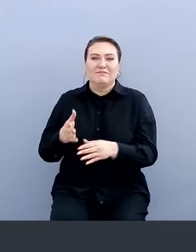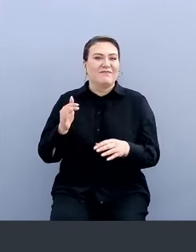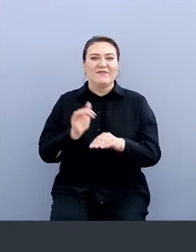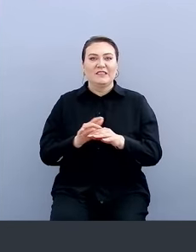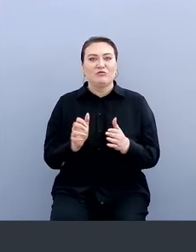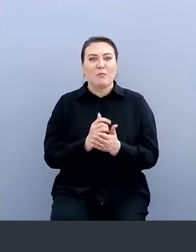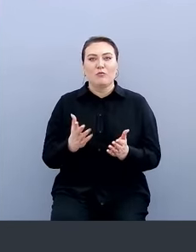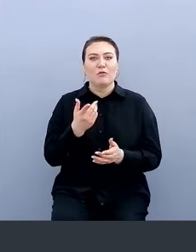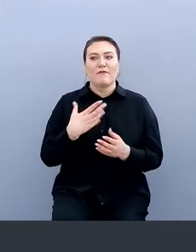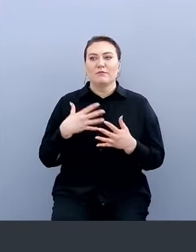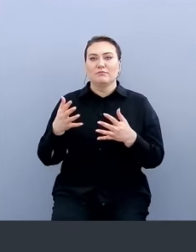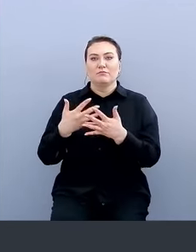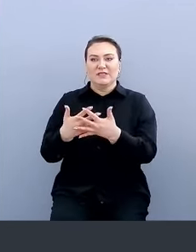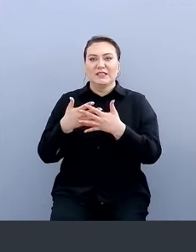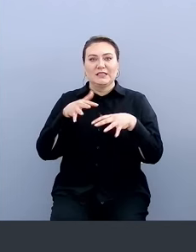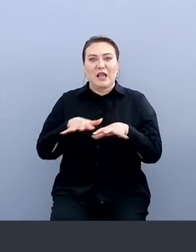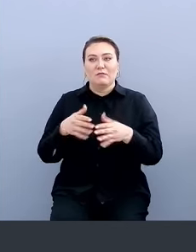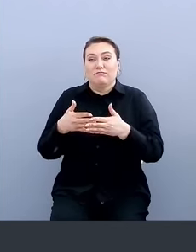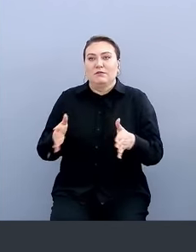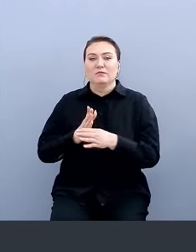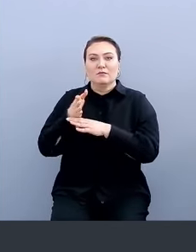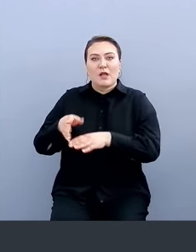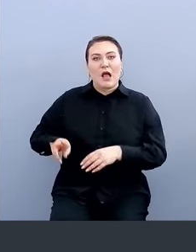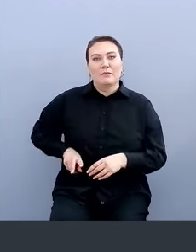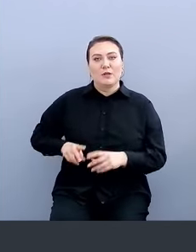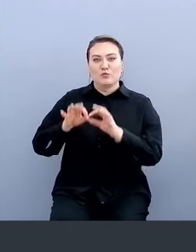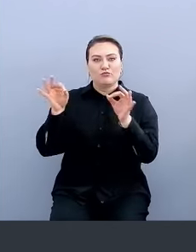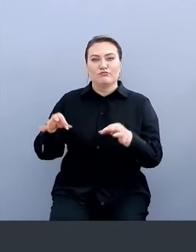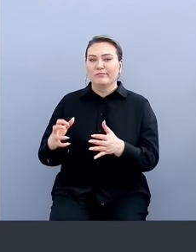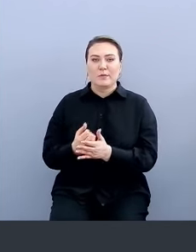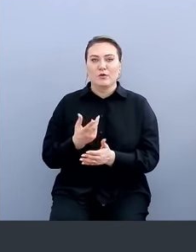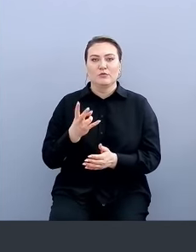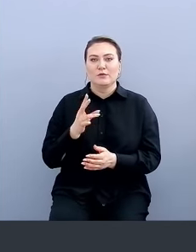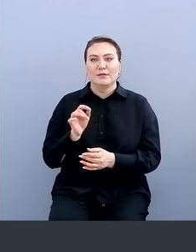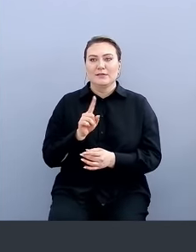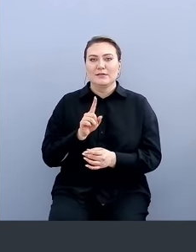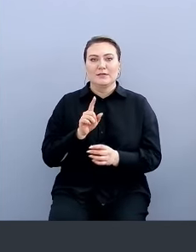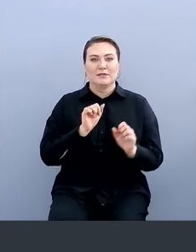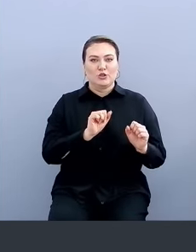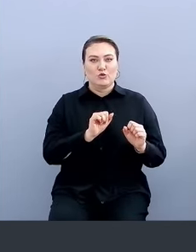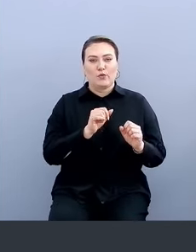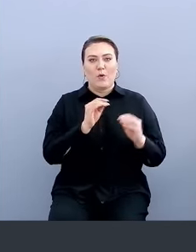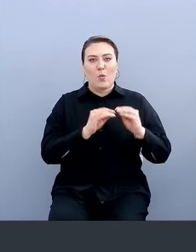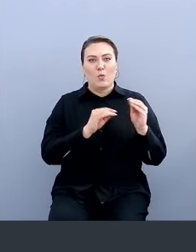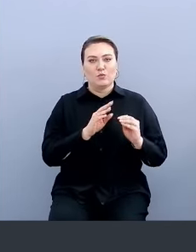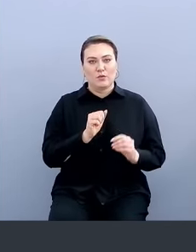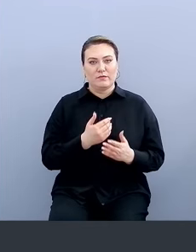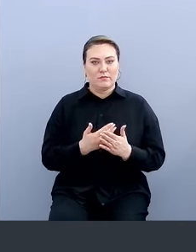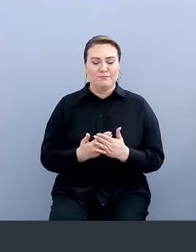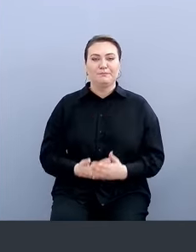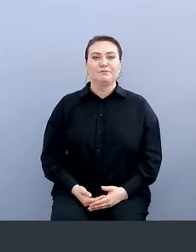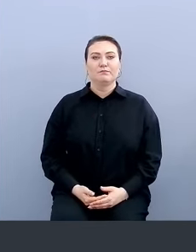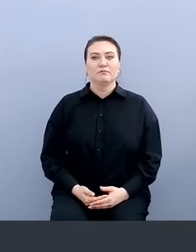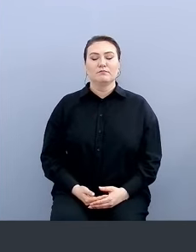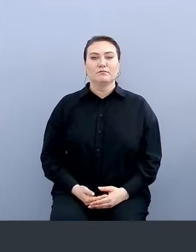если вас пробили сеть, попасть не из защищенного устройства. Соответственно, как